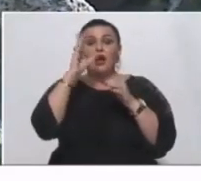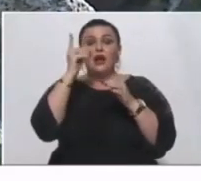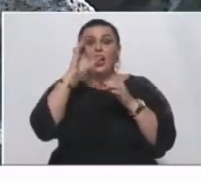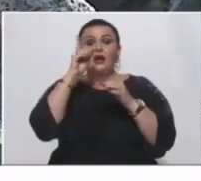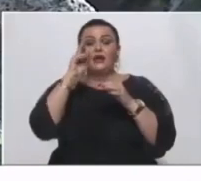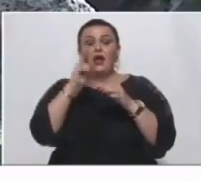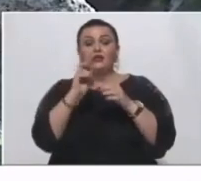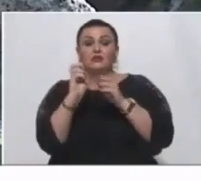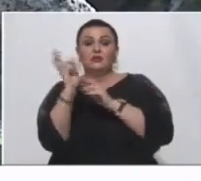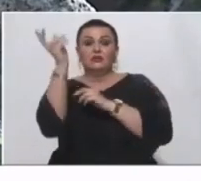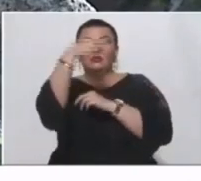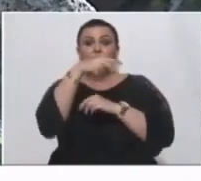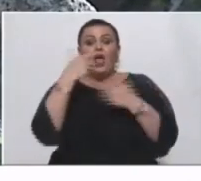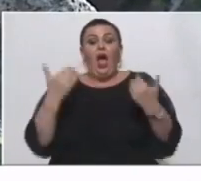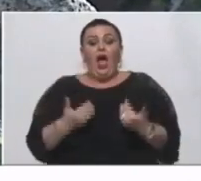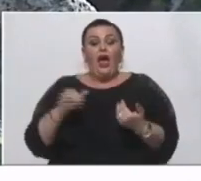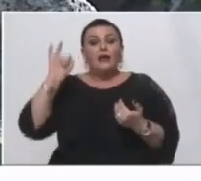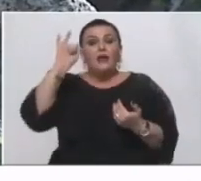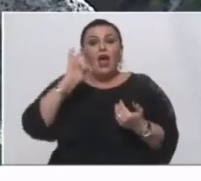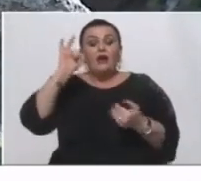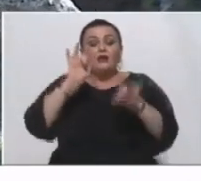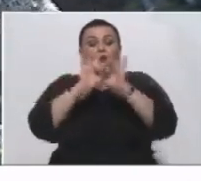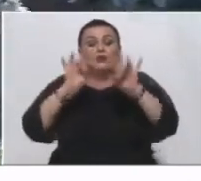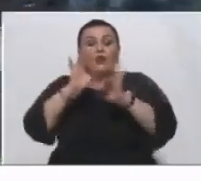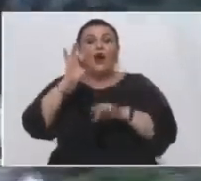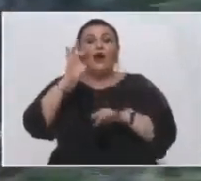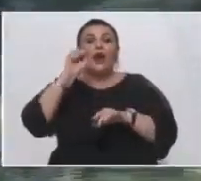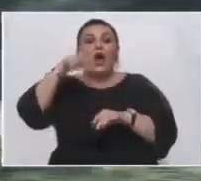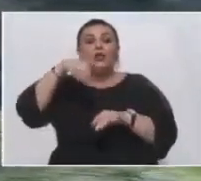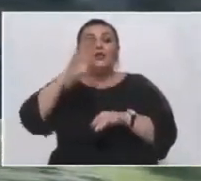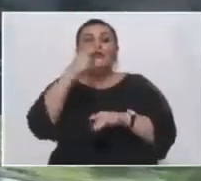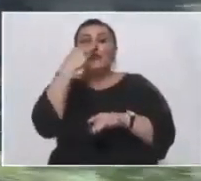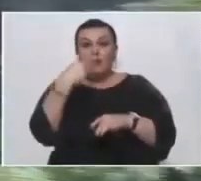insanların həyat hekayəsini danışacaq. Reali zəməkdə, davam edin.